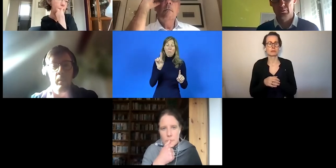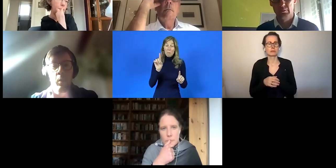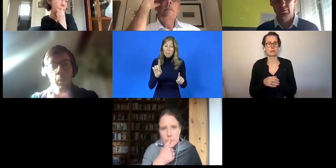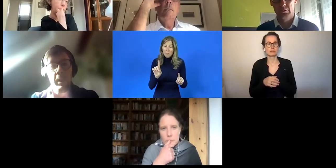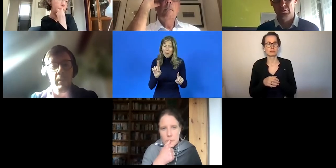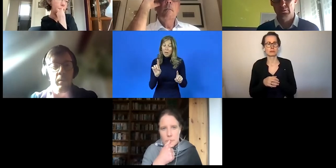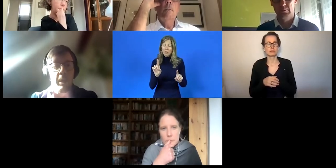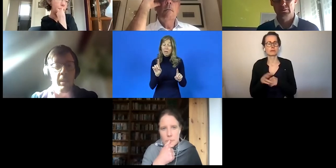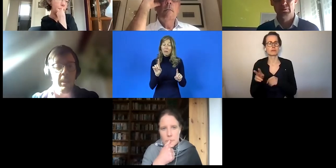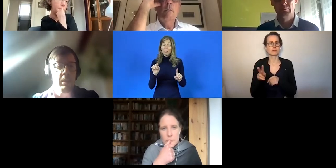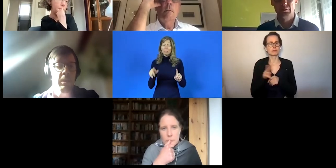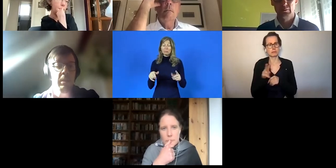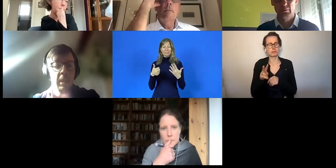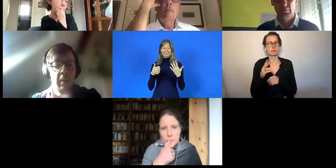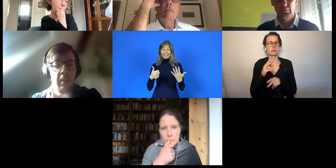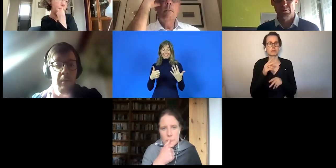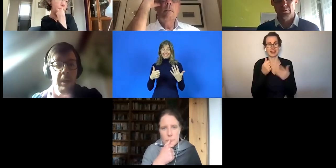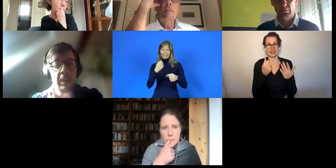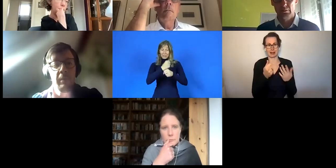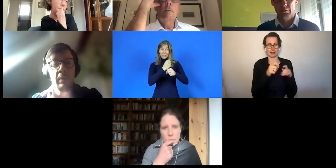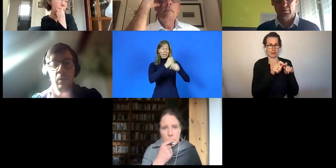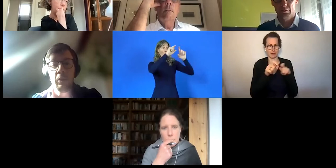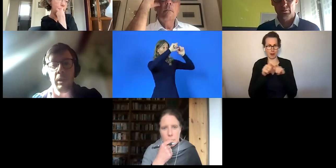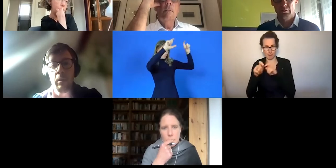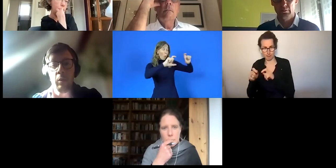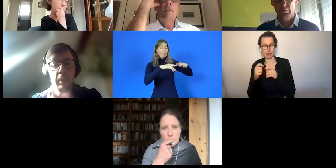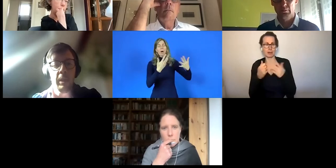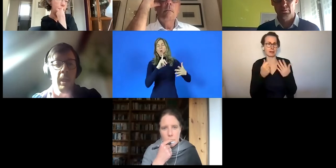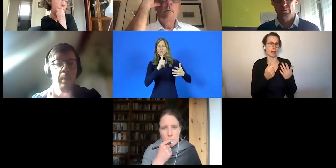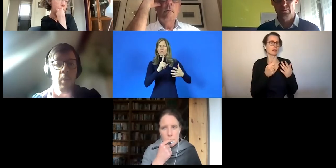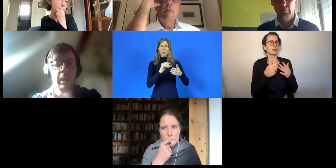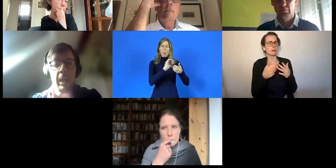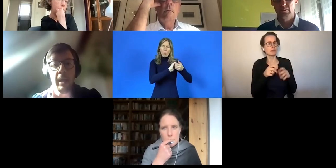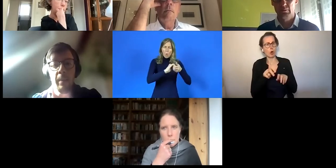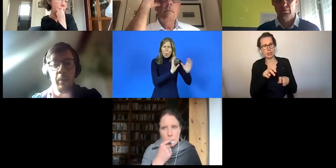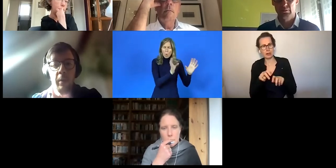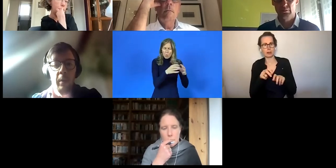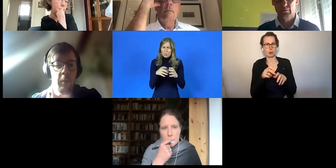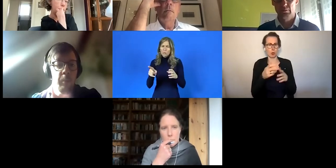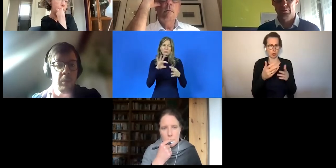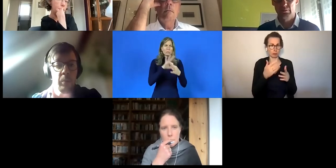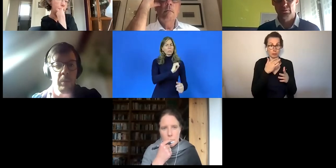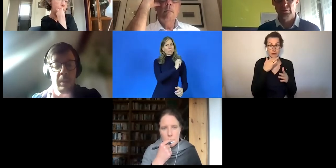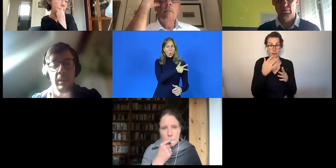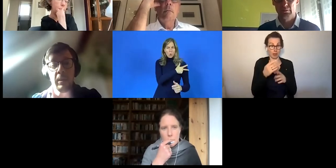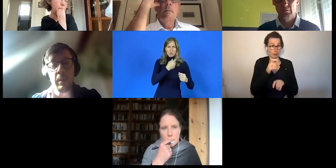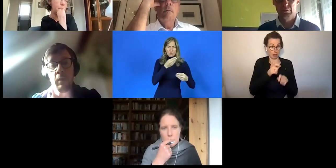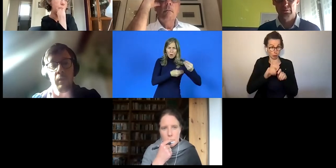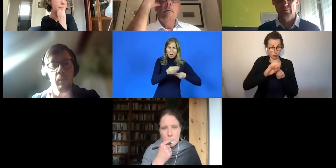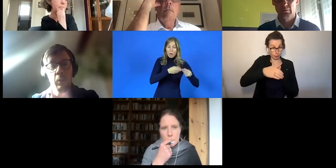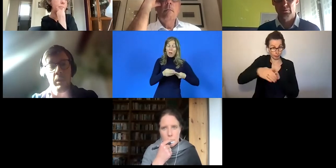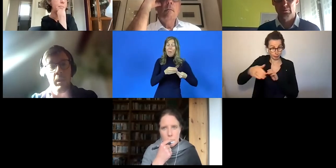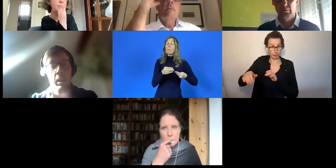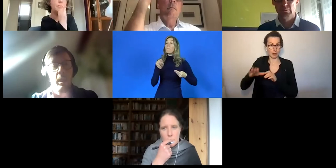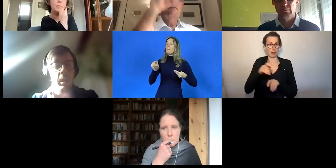kofinanziert vom ESF. Und es sind sechs Unternehmen, die da gemeinsam